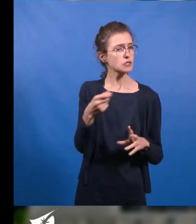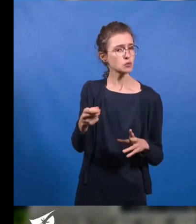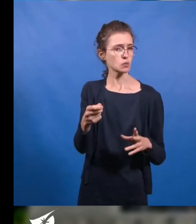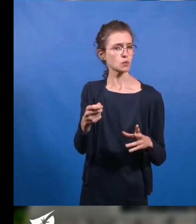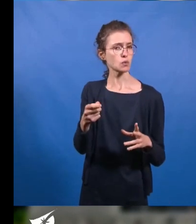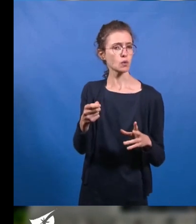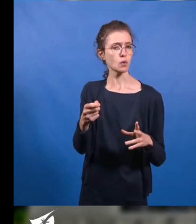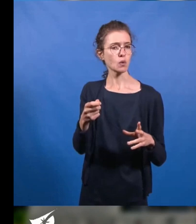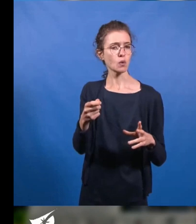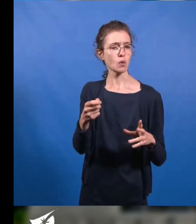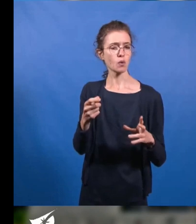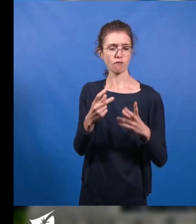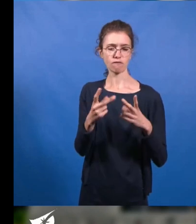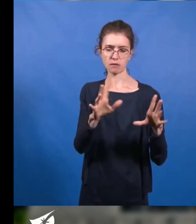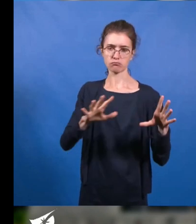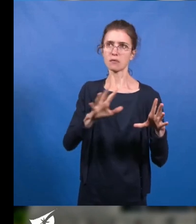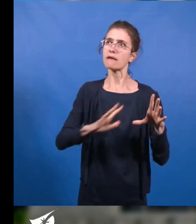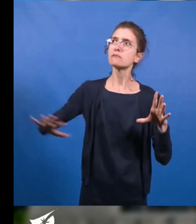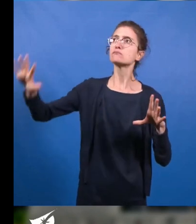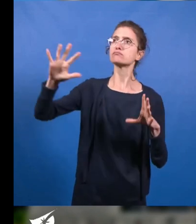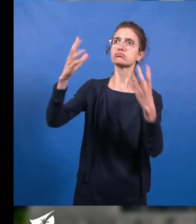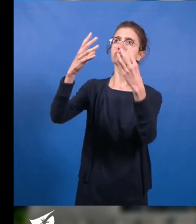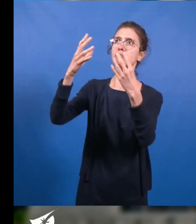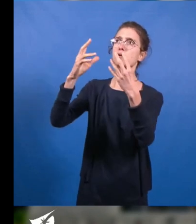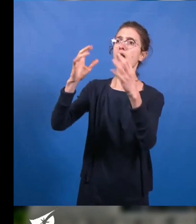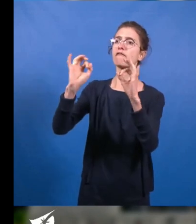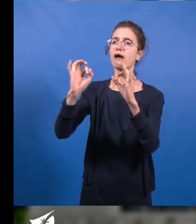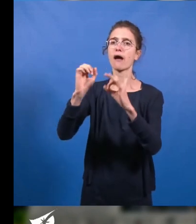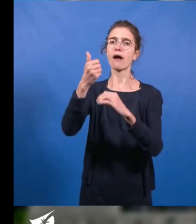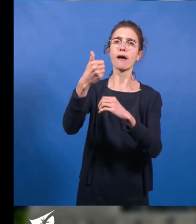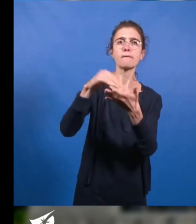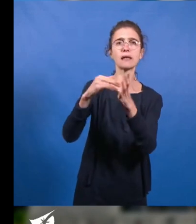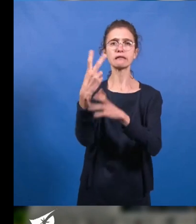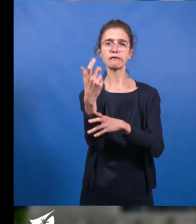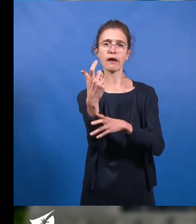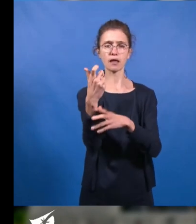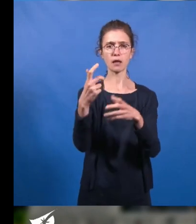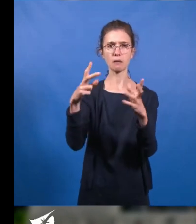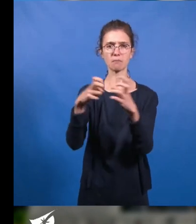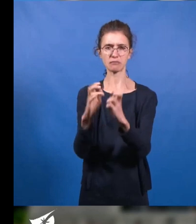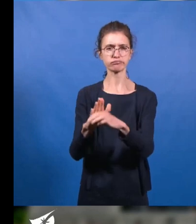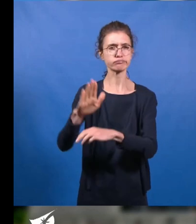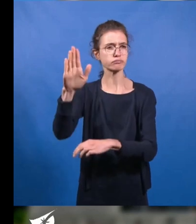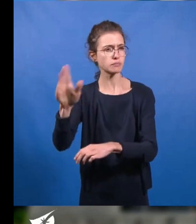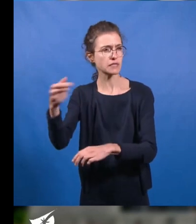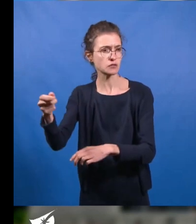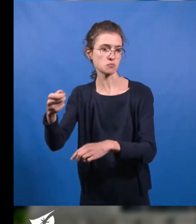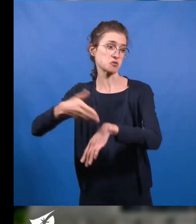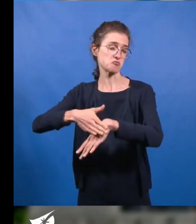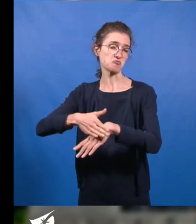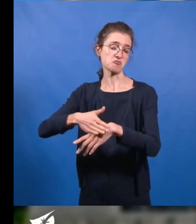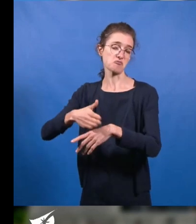territoires périphériques, accompagnée d'une certaine mensuitude des pouvoirs publics face à un secteur privé dominant,